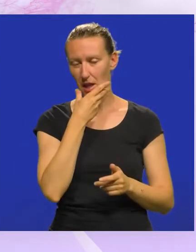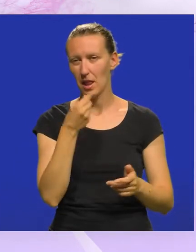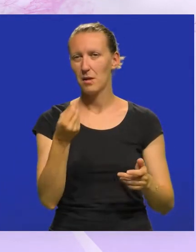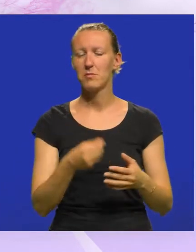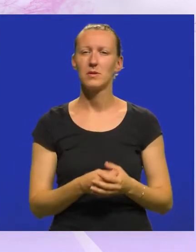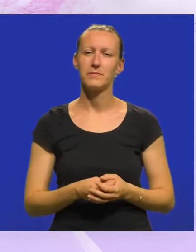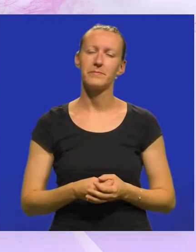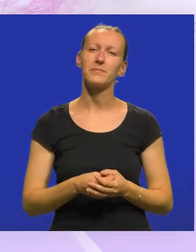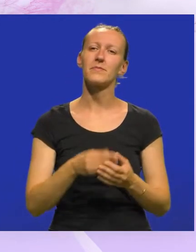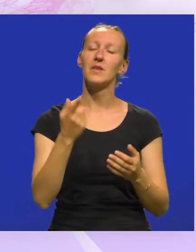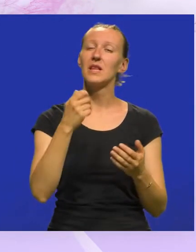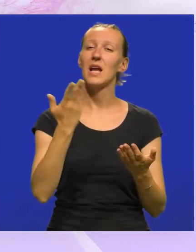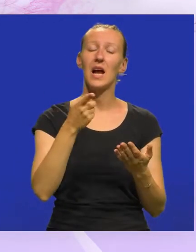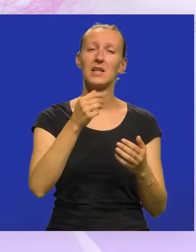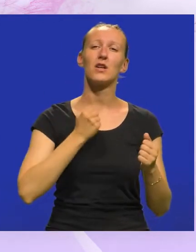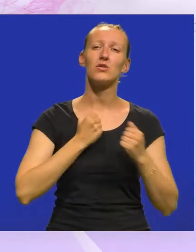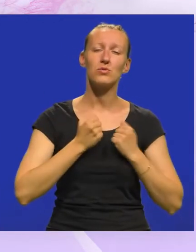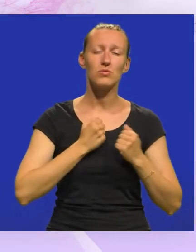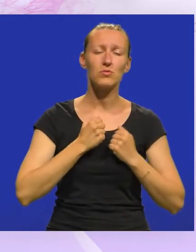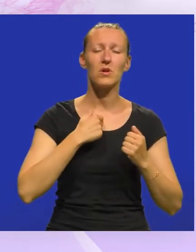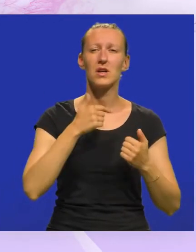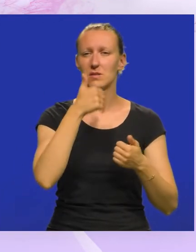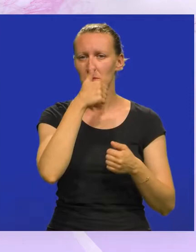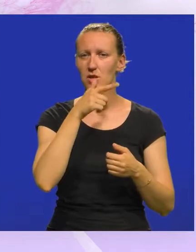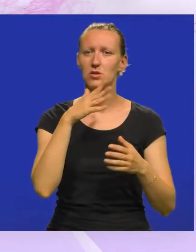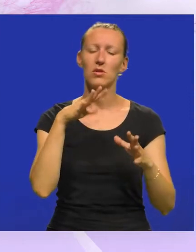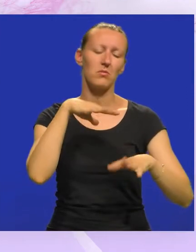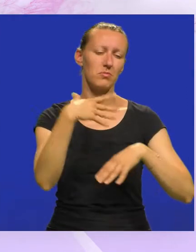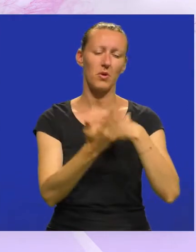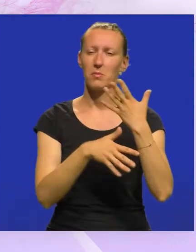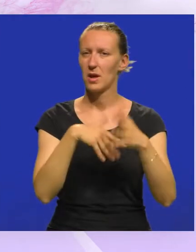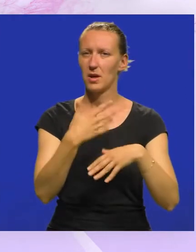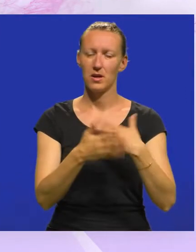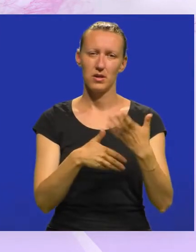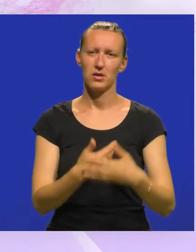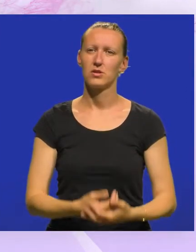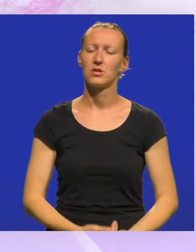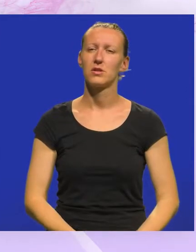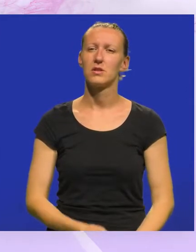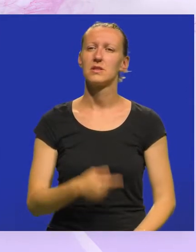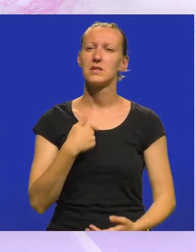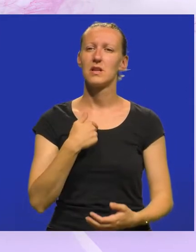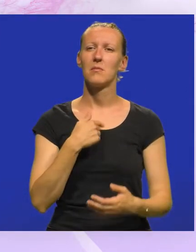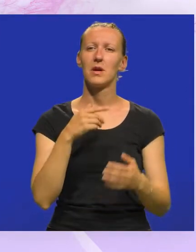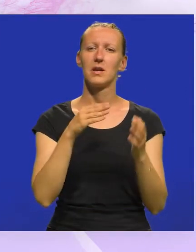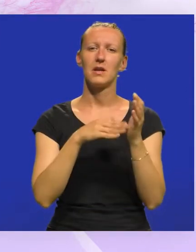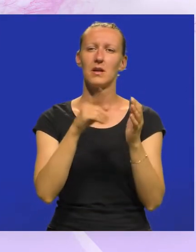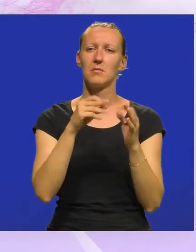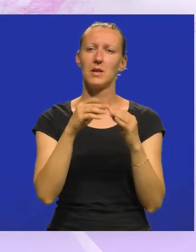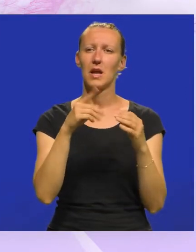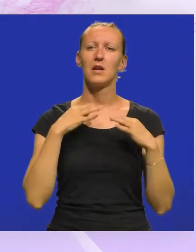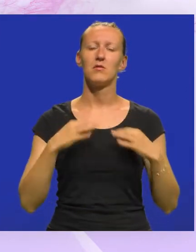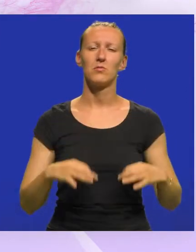život je lijep čak i kada se tragedija i komedija međusobno isprepliču. Za mene je Nelida Milani